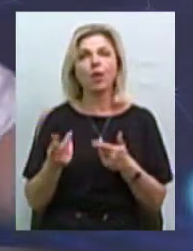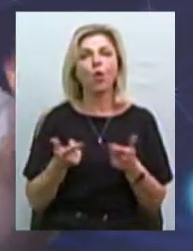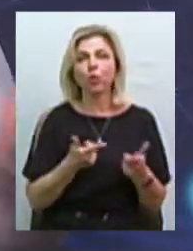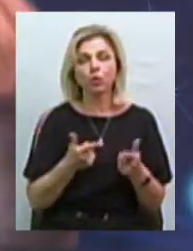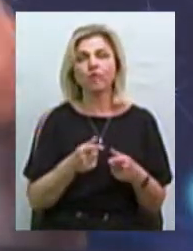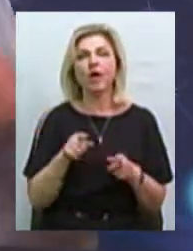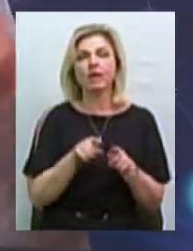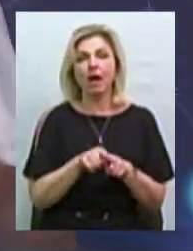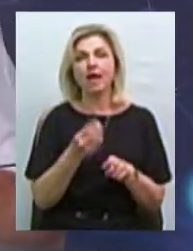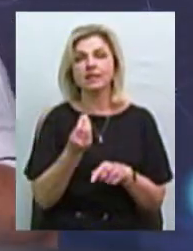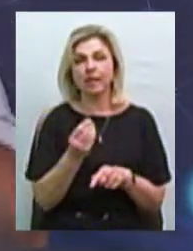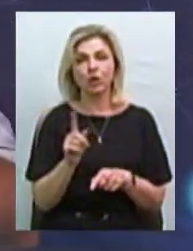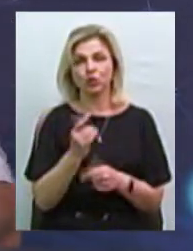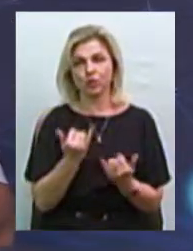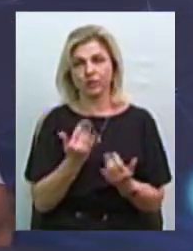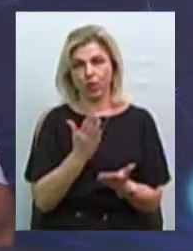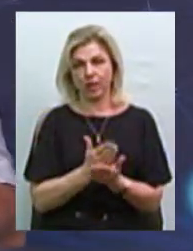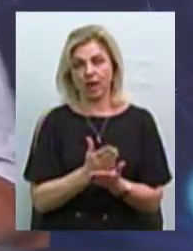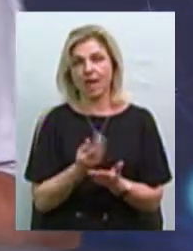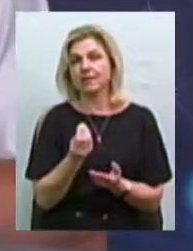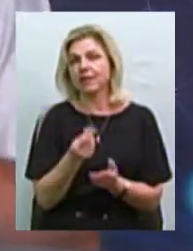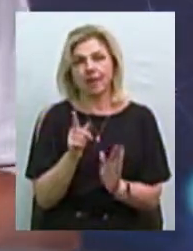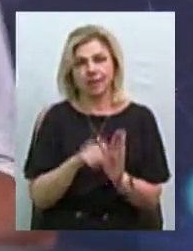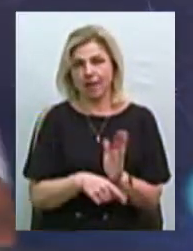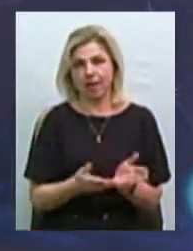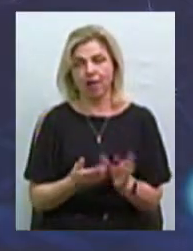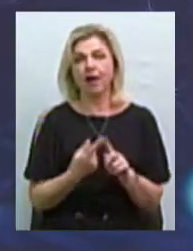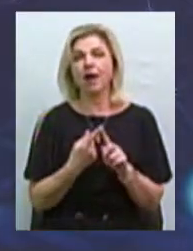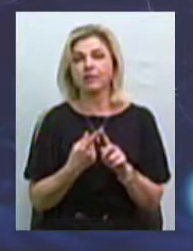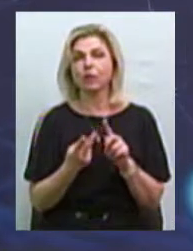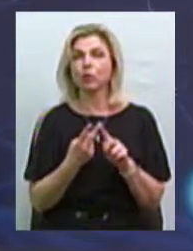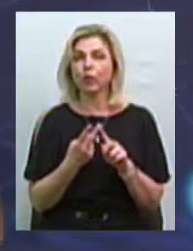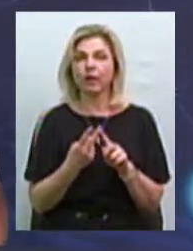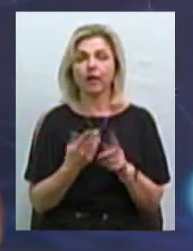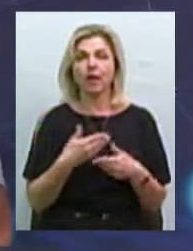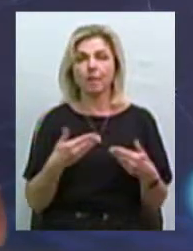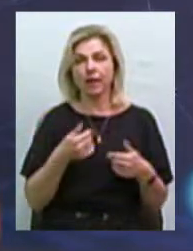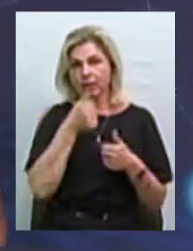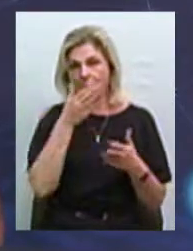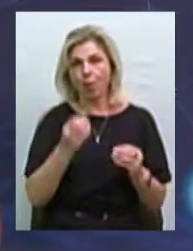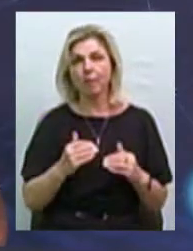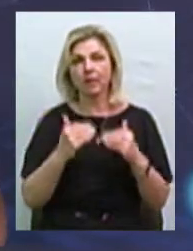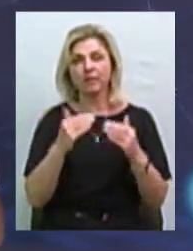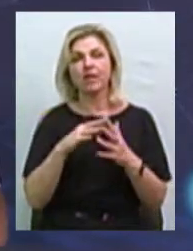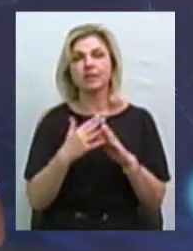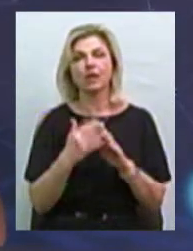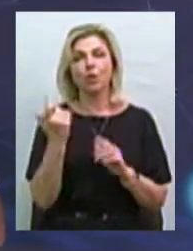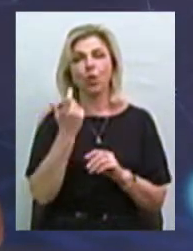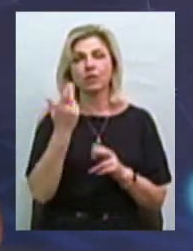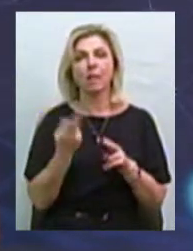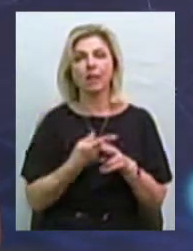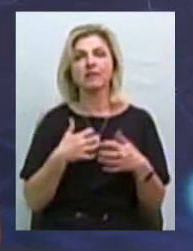такій ціні, яка сьогодні є. Вона ніяка. Це раз. Друге. Ми не можемо підняти сільське господарство без